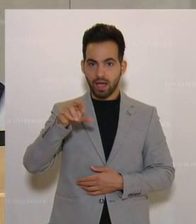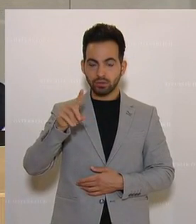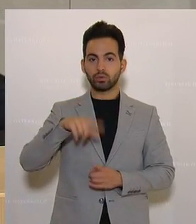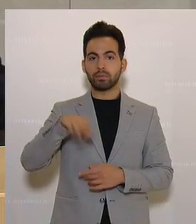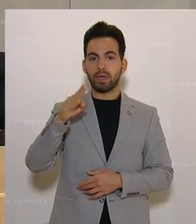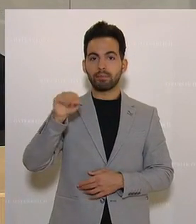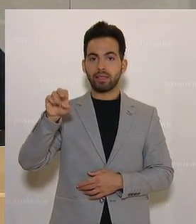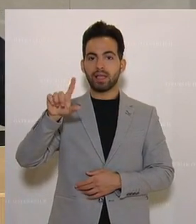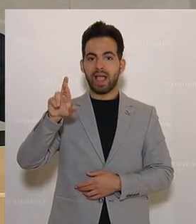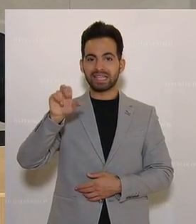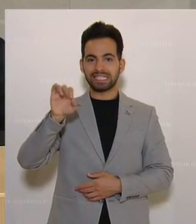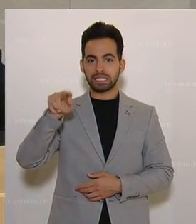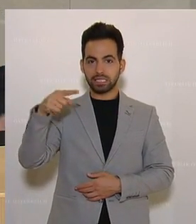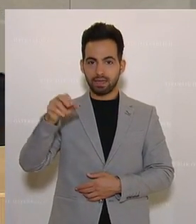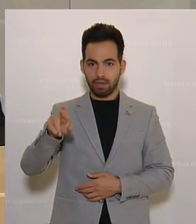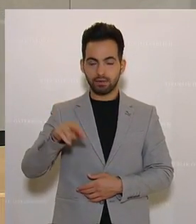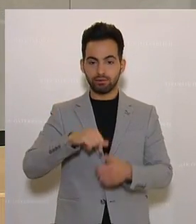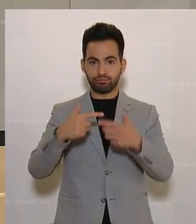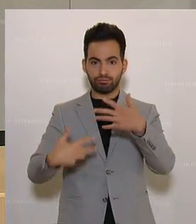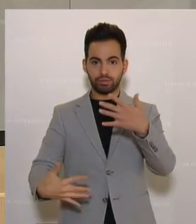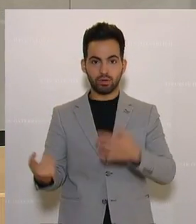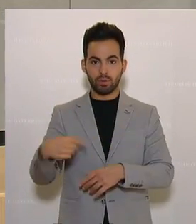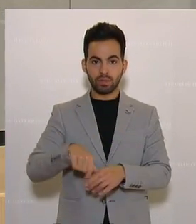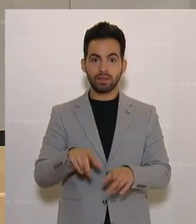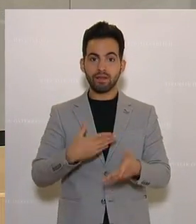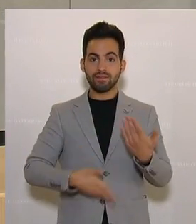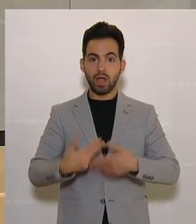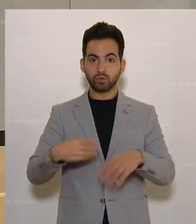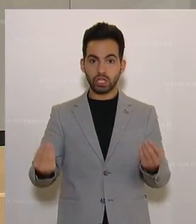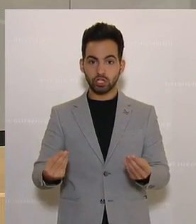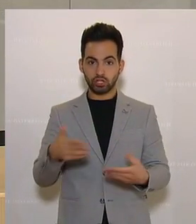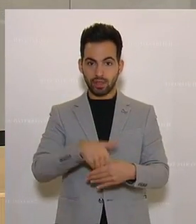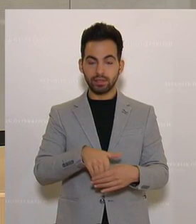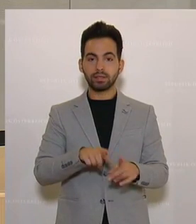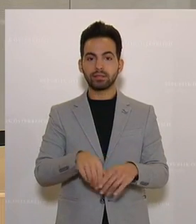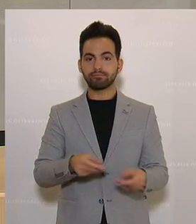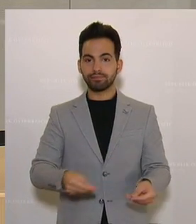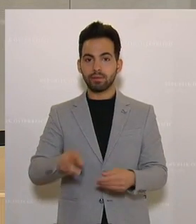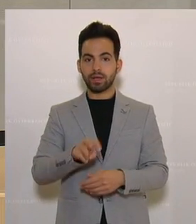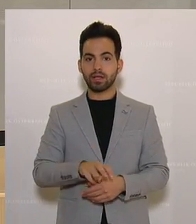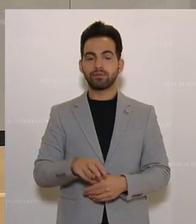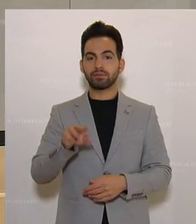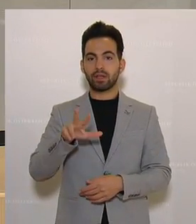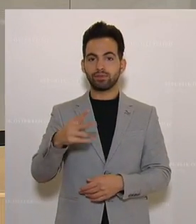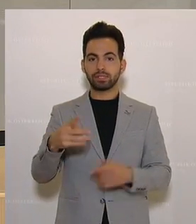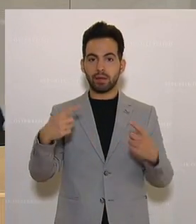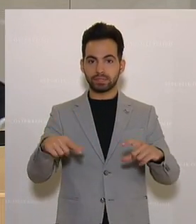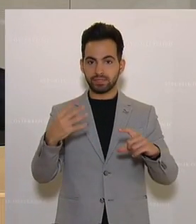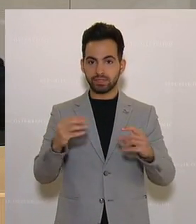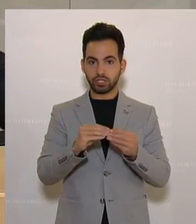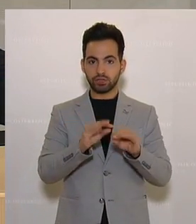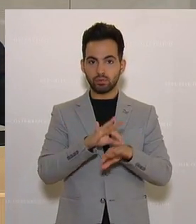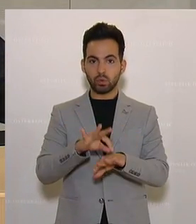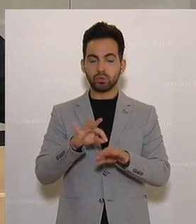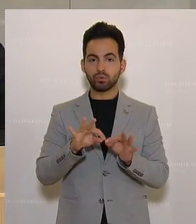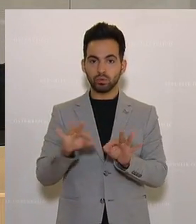-Reisinger. Hinsichtlich der eingelangten Verhandlungsgegenstände und deren Zuweisung verweise ich gemäß § 23 Absatz 4 der Geschäftsordnung auf